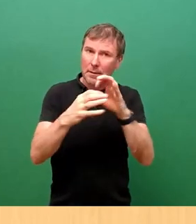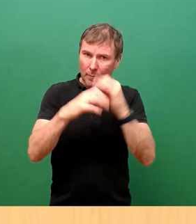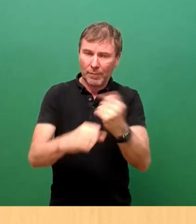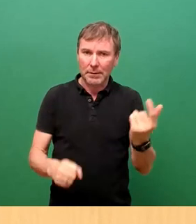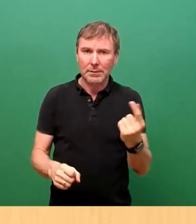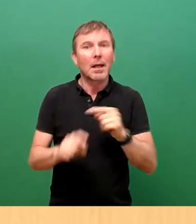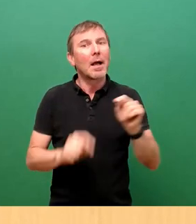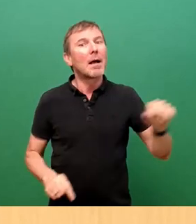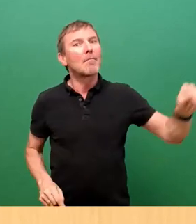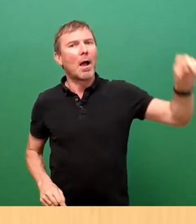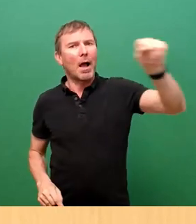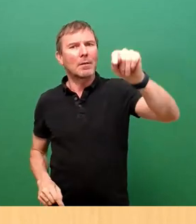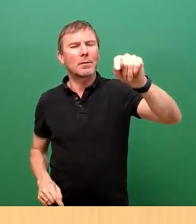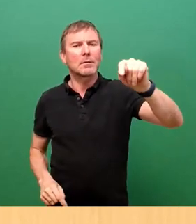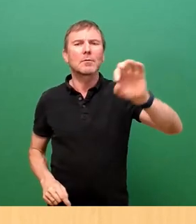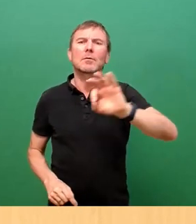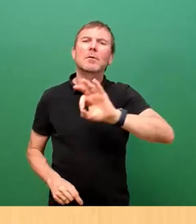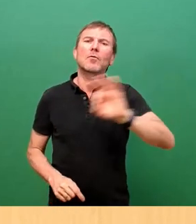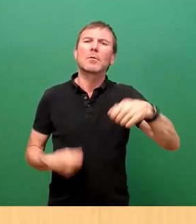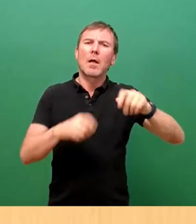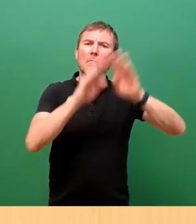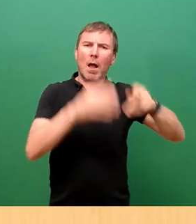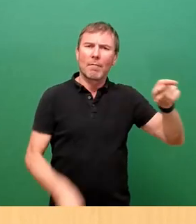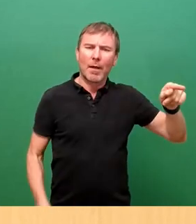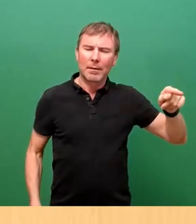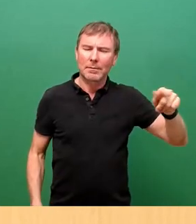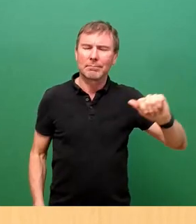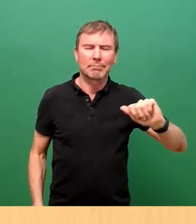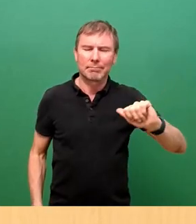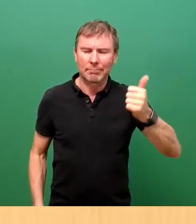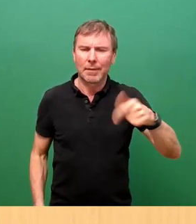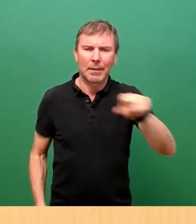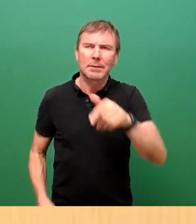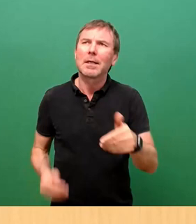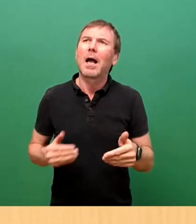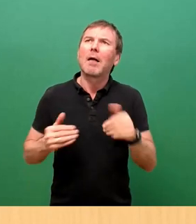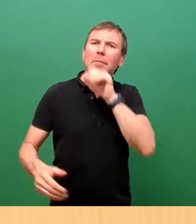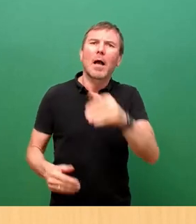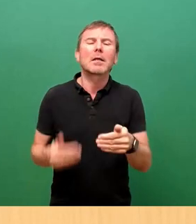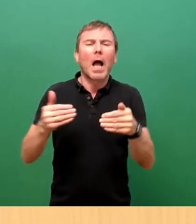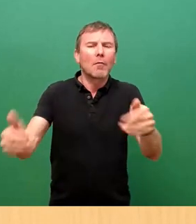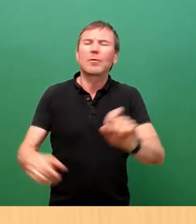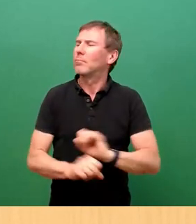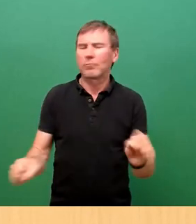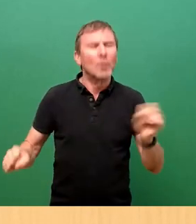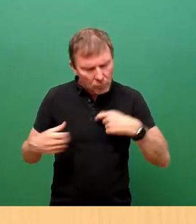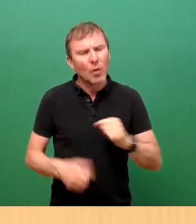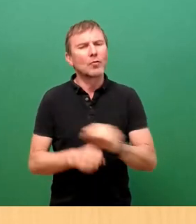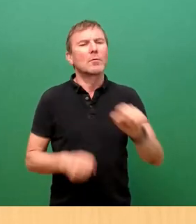zum Beispiel Brückenbauwerken, dass Klagen auch meistens keine aufschiebende Wirkung haben. Wir wir also auch da hier